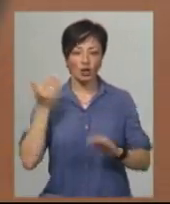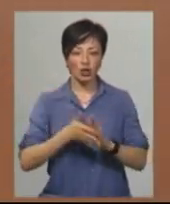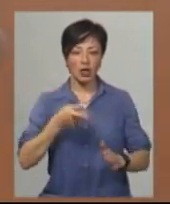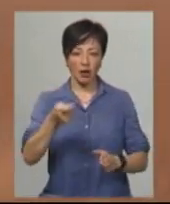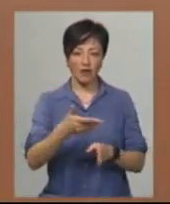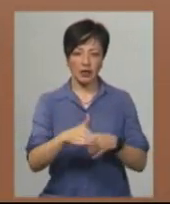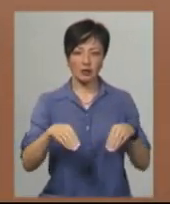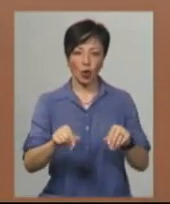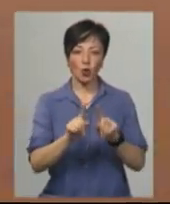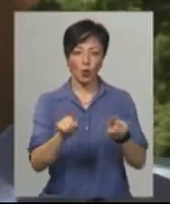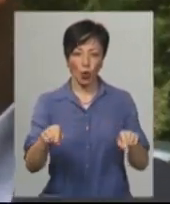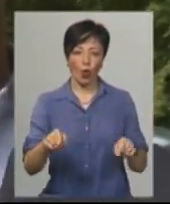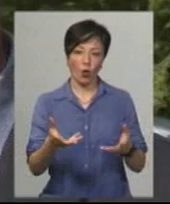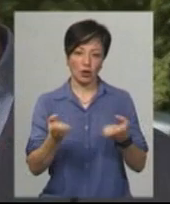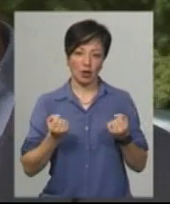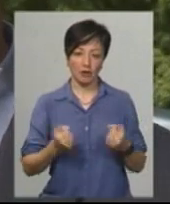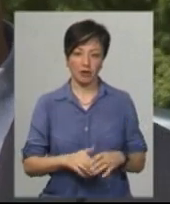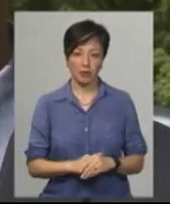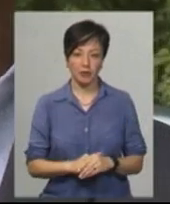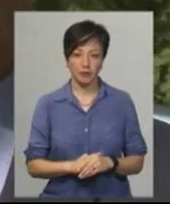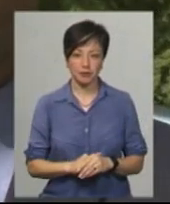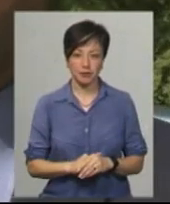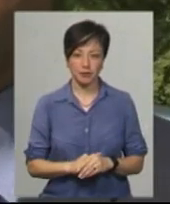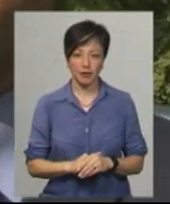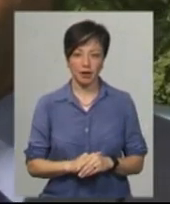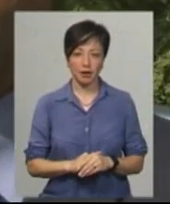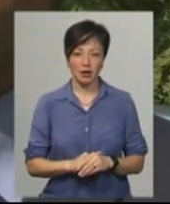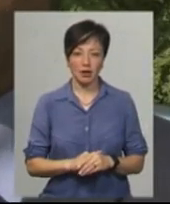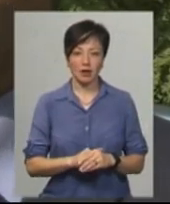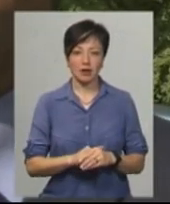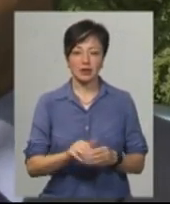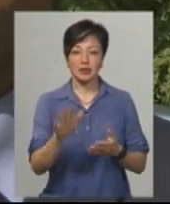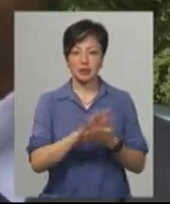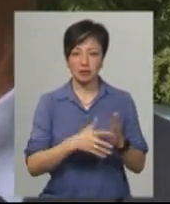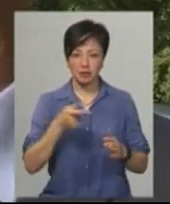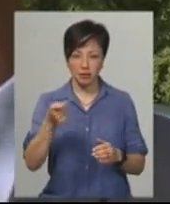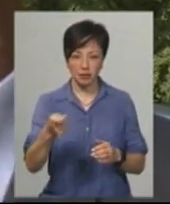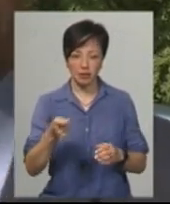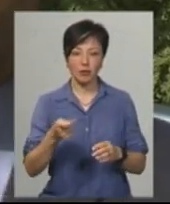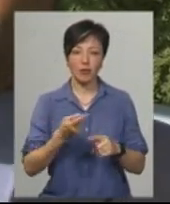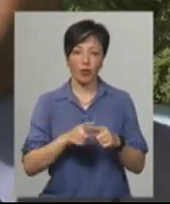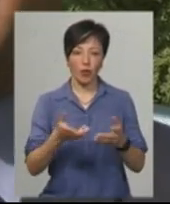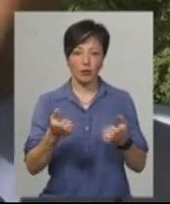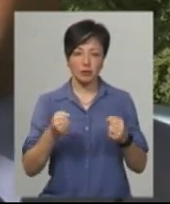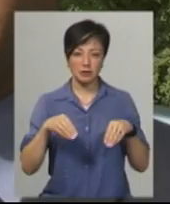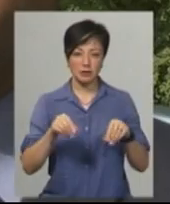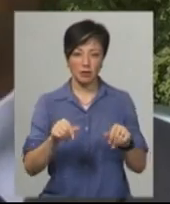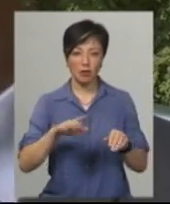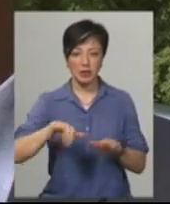виділення землі, той її і отримав. Відкрився ринок землі, після цього почалися отакі